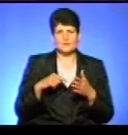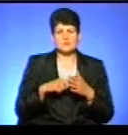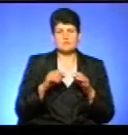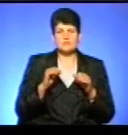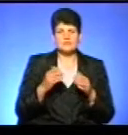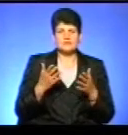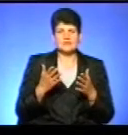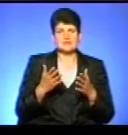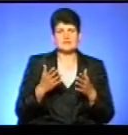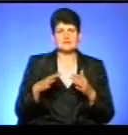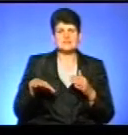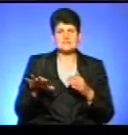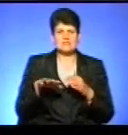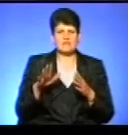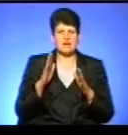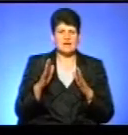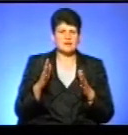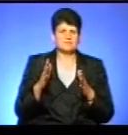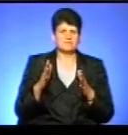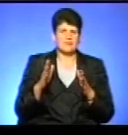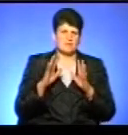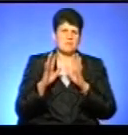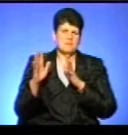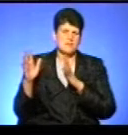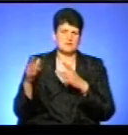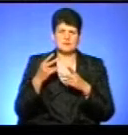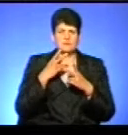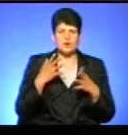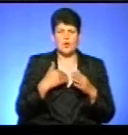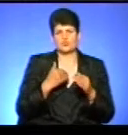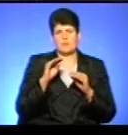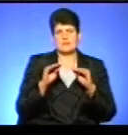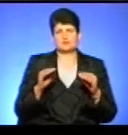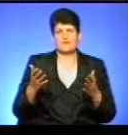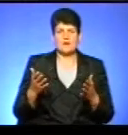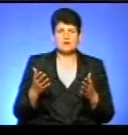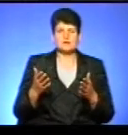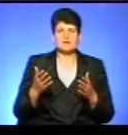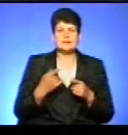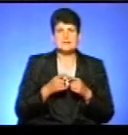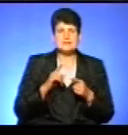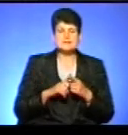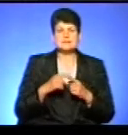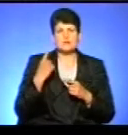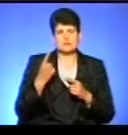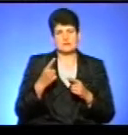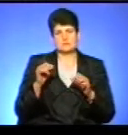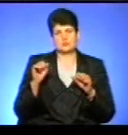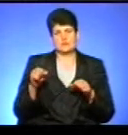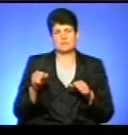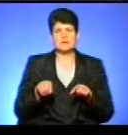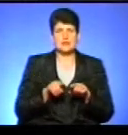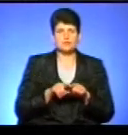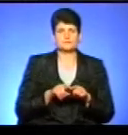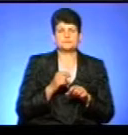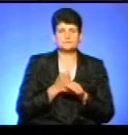Можливо, якийсь є занедбаний скверик, до якого просто комунальники не доходять руки, вони хочуть його облаштувати. І це один з елементів. Ми так само